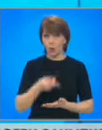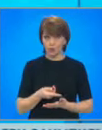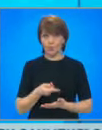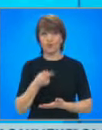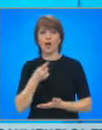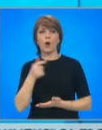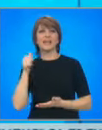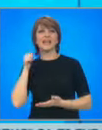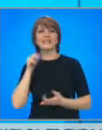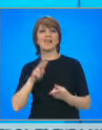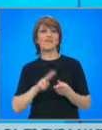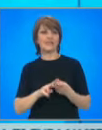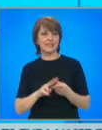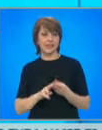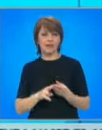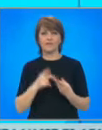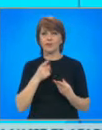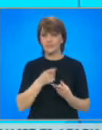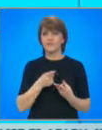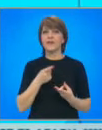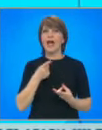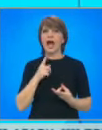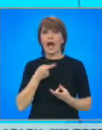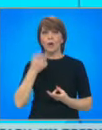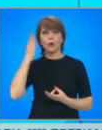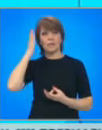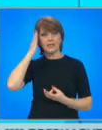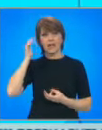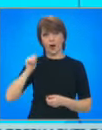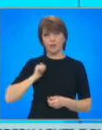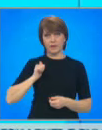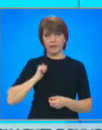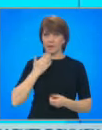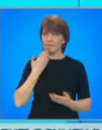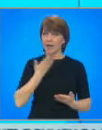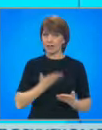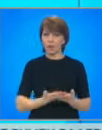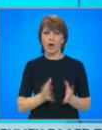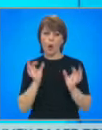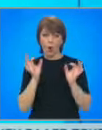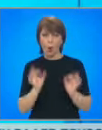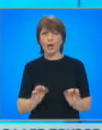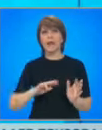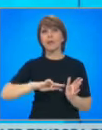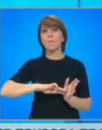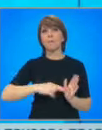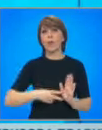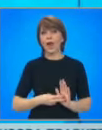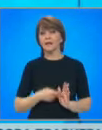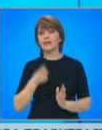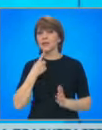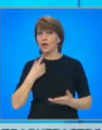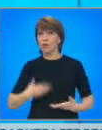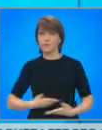по повод парите за отбрана, Асен Василев каза, че ако от Министерството на отбраната предложат конкретни проекти, за които са